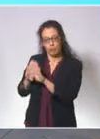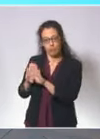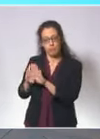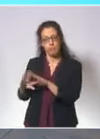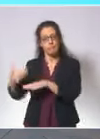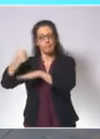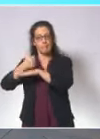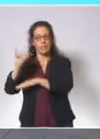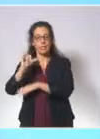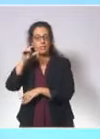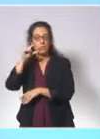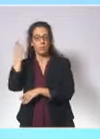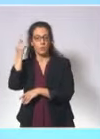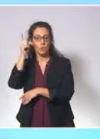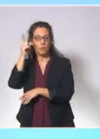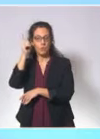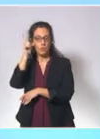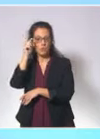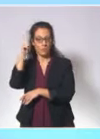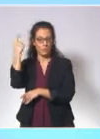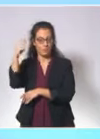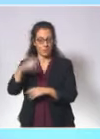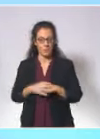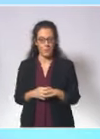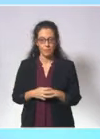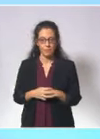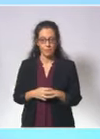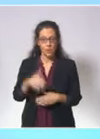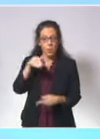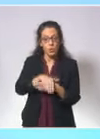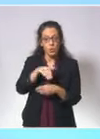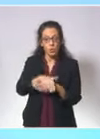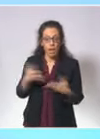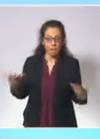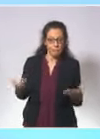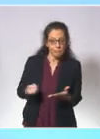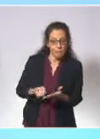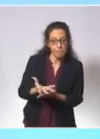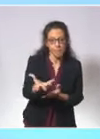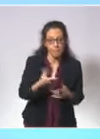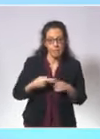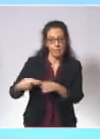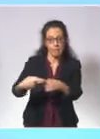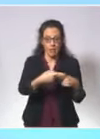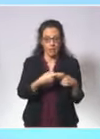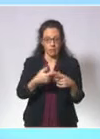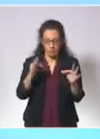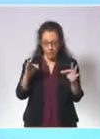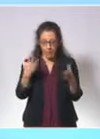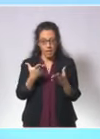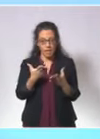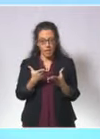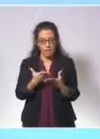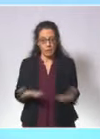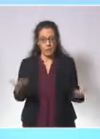'autorité du président de la République, je veux ce soir partager avec vous un point de situation sur l'évolution de la